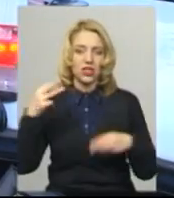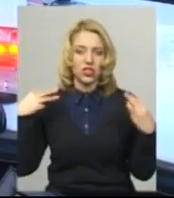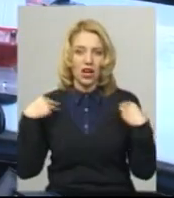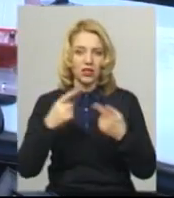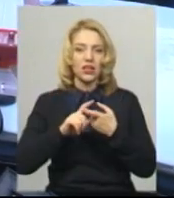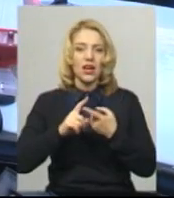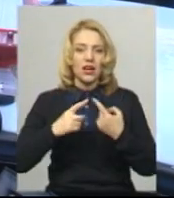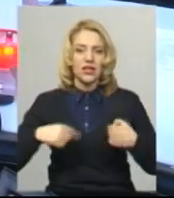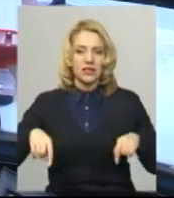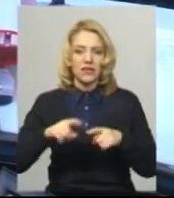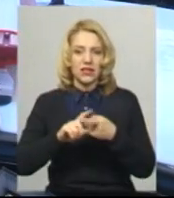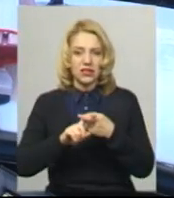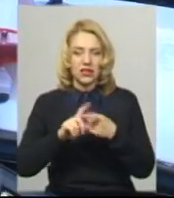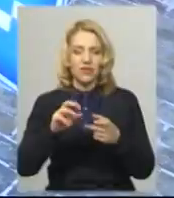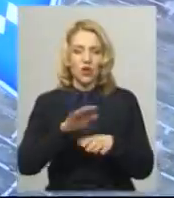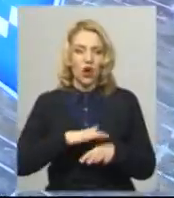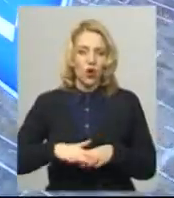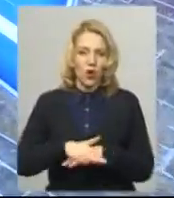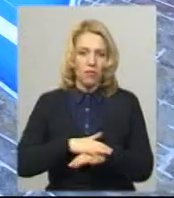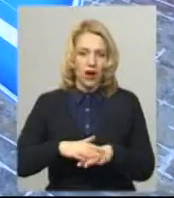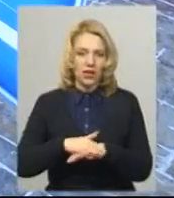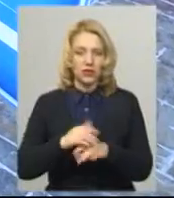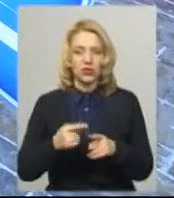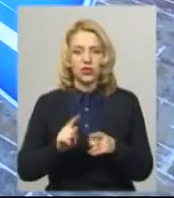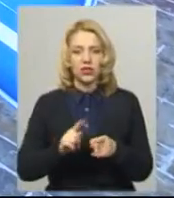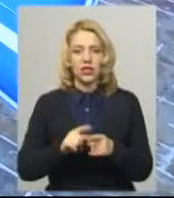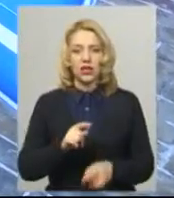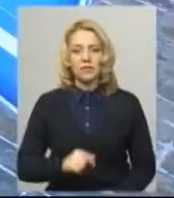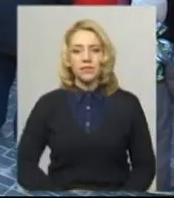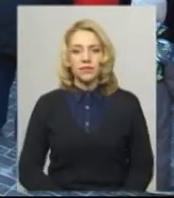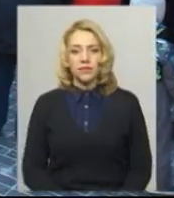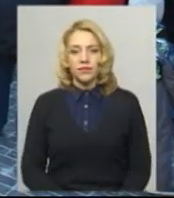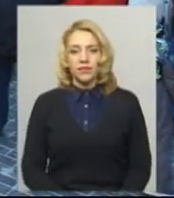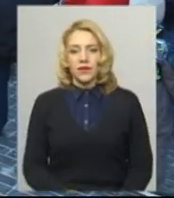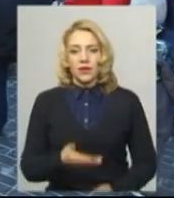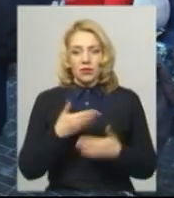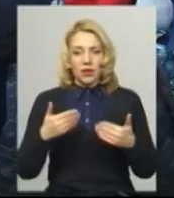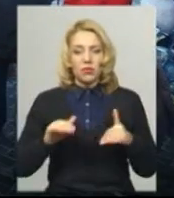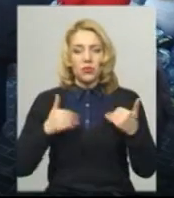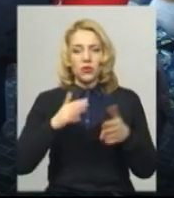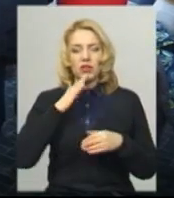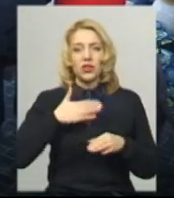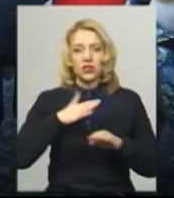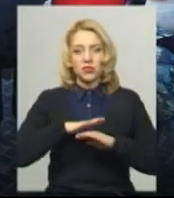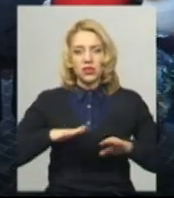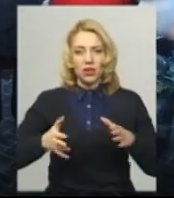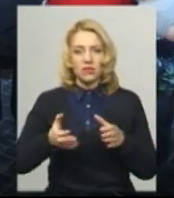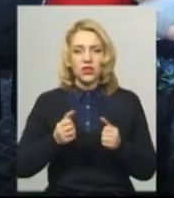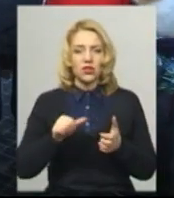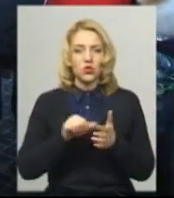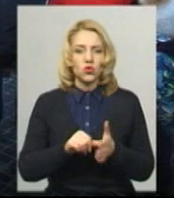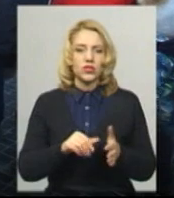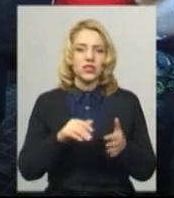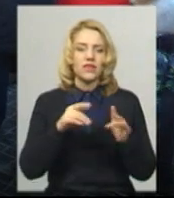'язків із громадськістю управління патрульної поліції у Хмельницькій області Ганна Стримбіцька. «Ми пропонуємо нашим діткам взяти участь у різних